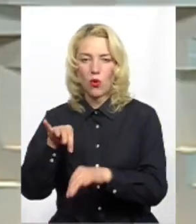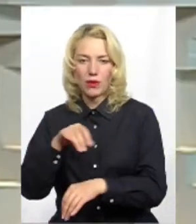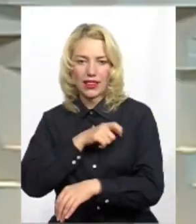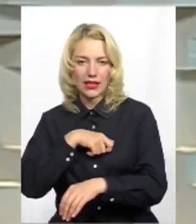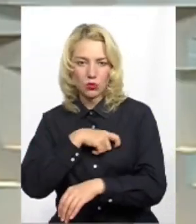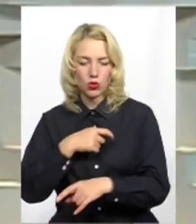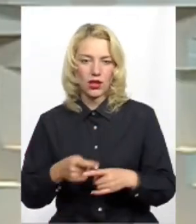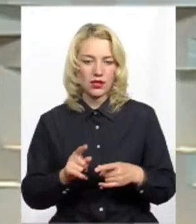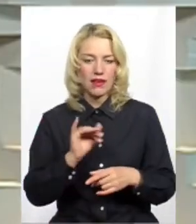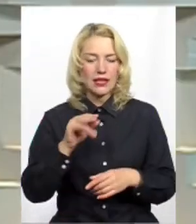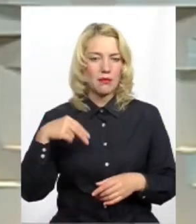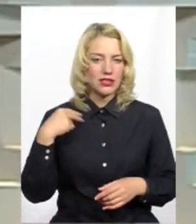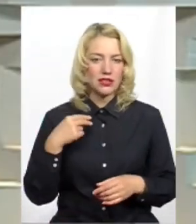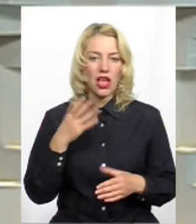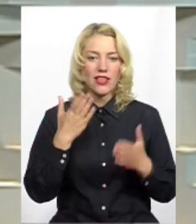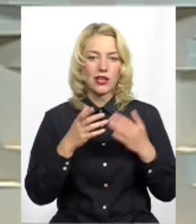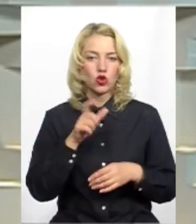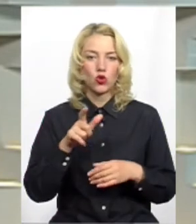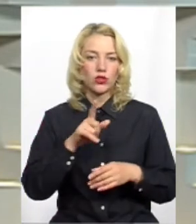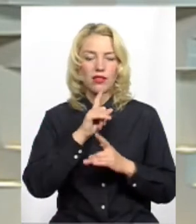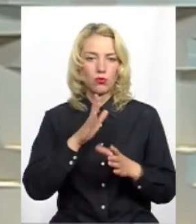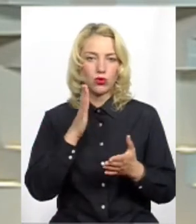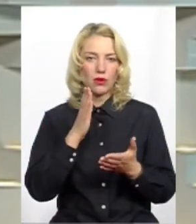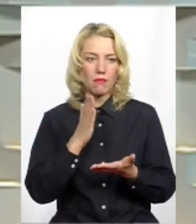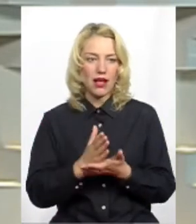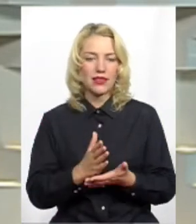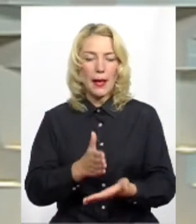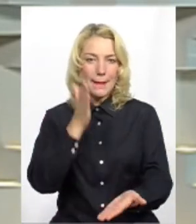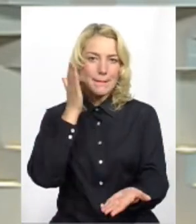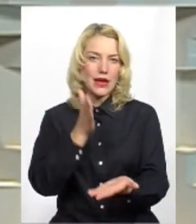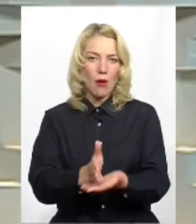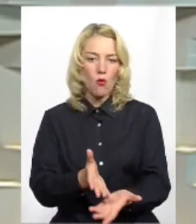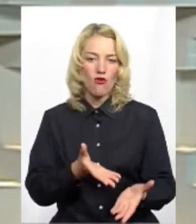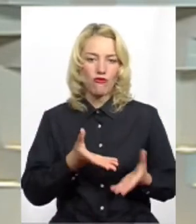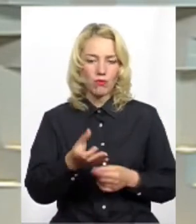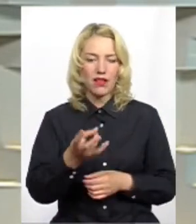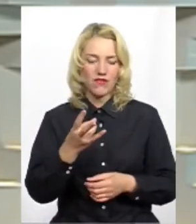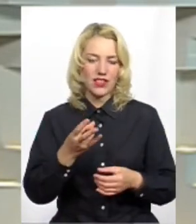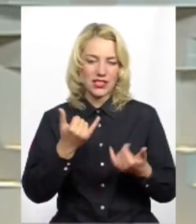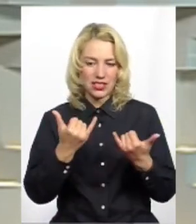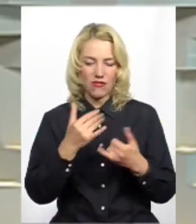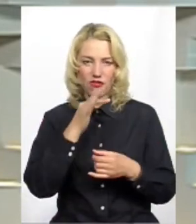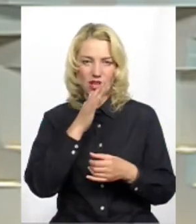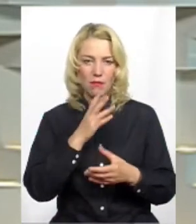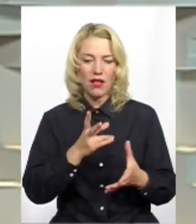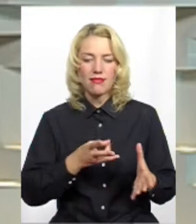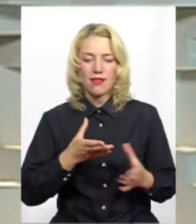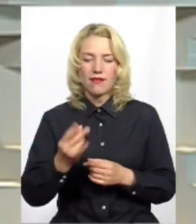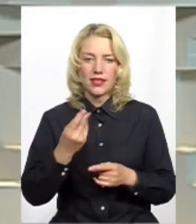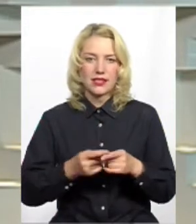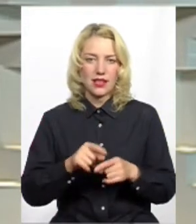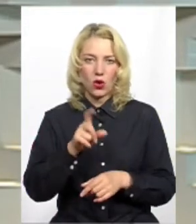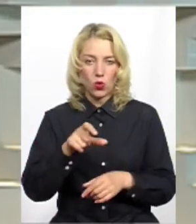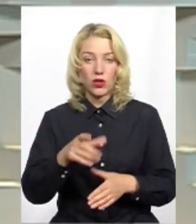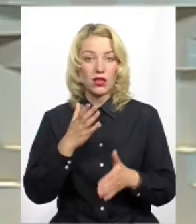президента, якщо люди не будуть мати прямого впливу в реальному режимі часу на цих людей. Тобто,